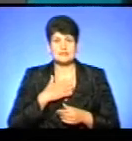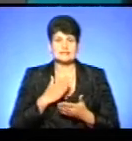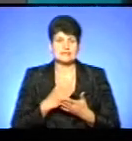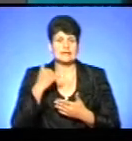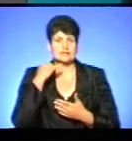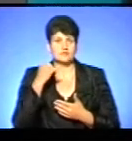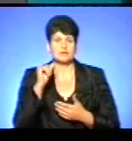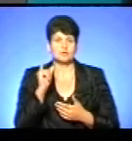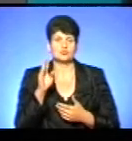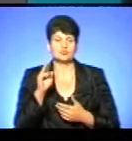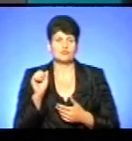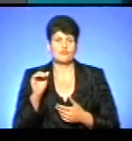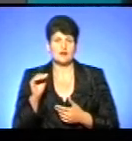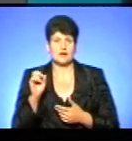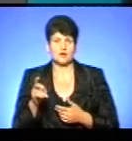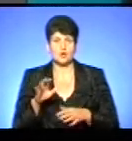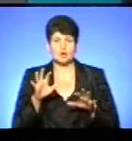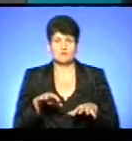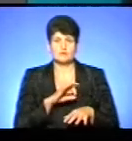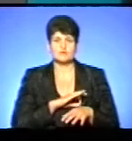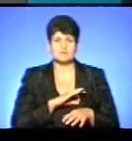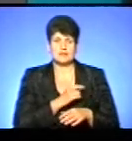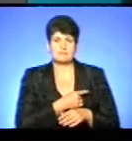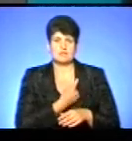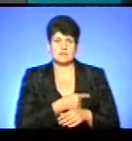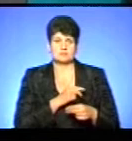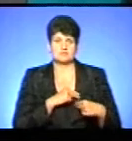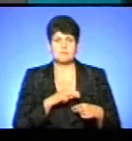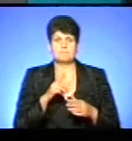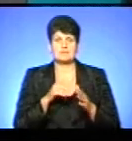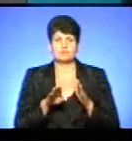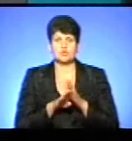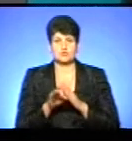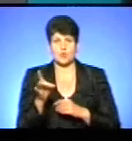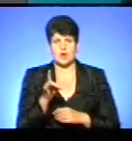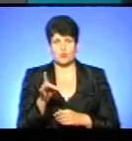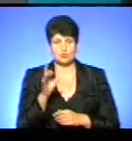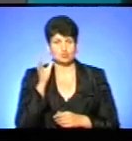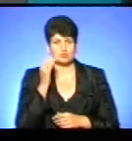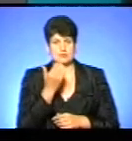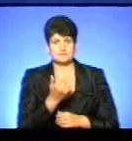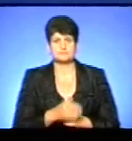Ігор Шуфляк, записаний голова профспілки медичних працівників Підволочийського району. Послухаємо, яка ситуація там.